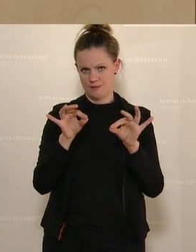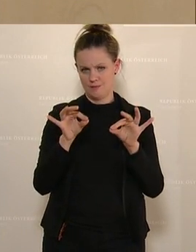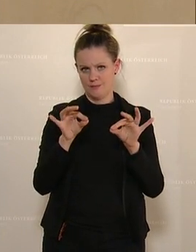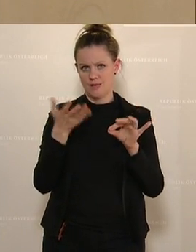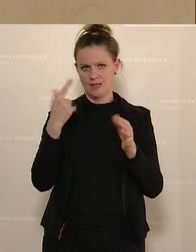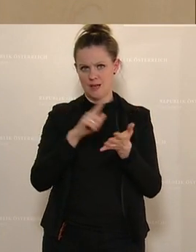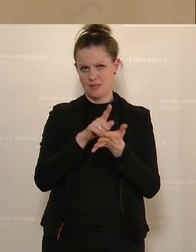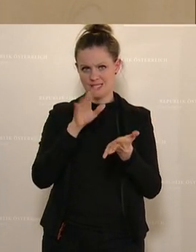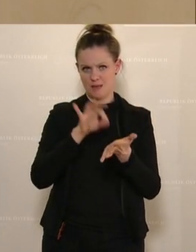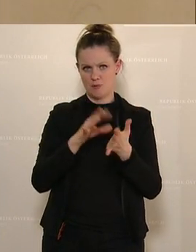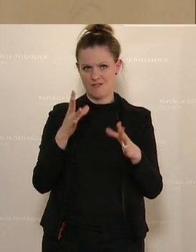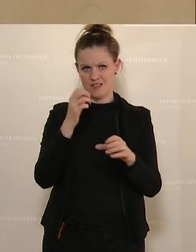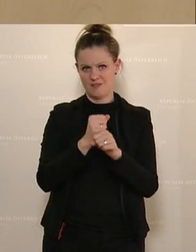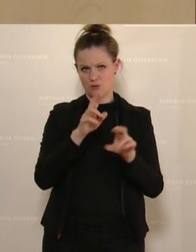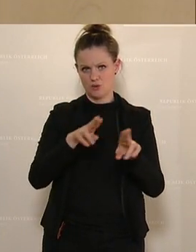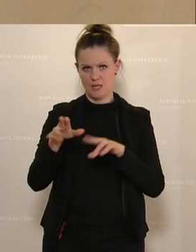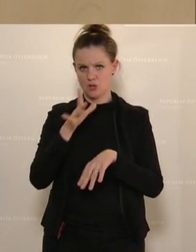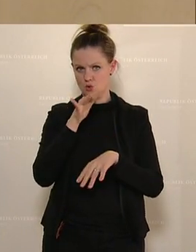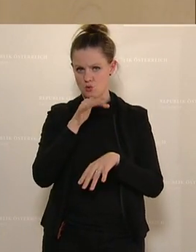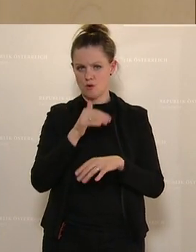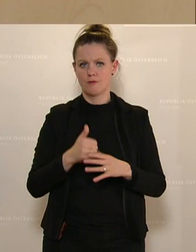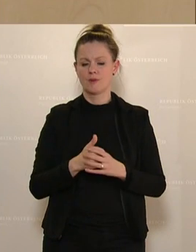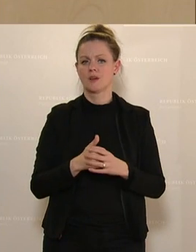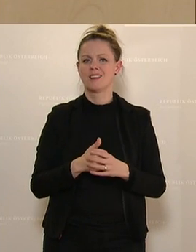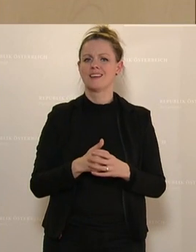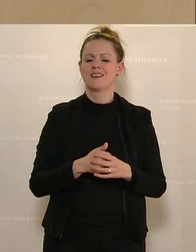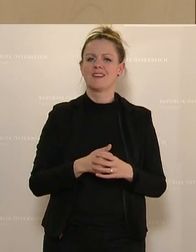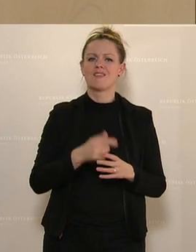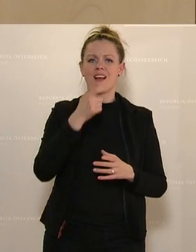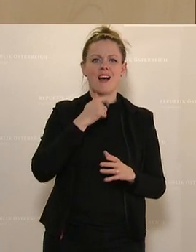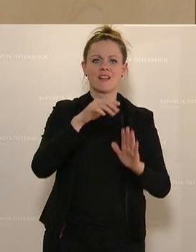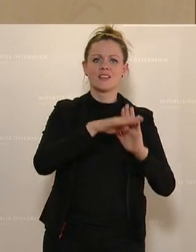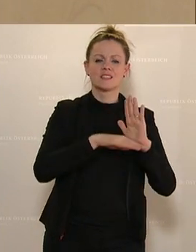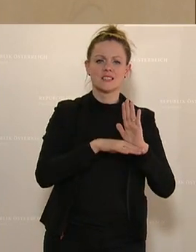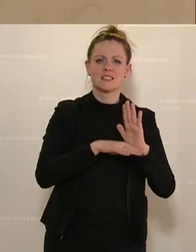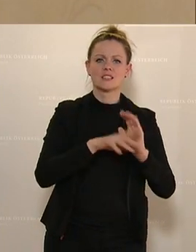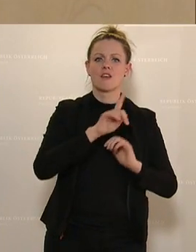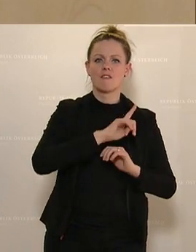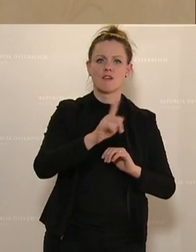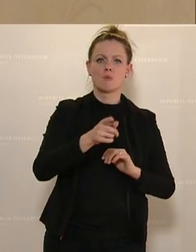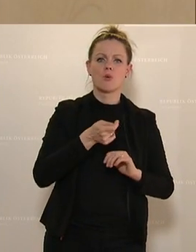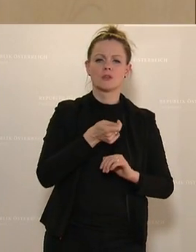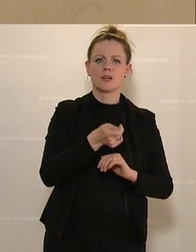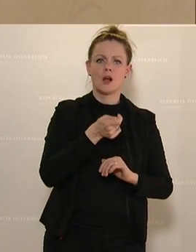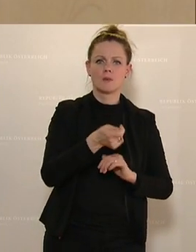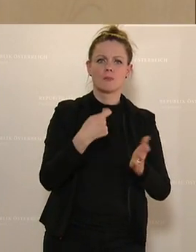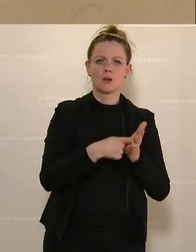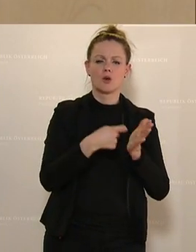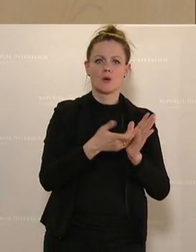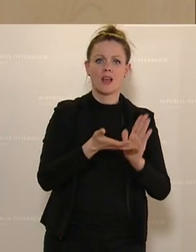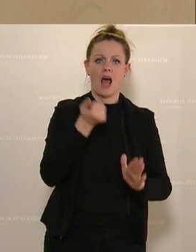Zeitpunkt hat der Verfassungsgerichtshof das alte Gesetz zum Verbot von Bankomatgebühren aufgehoben.